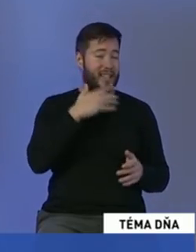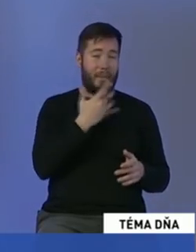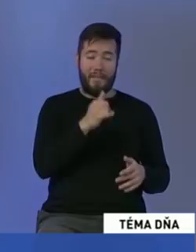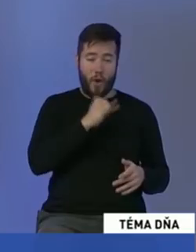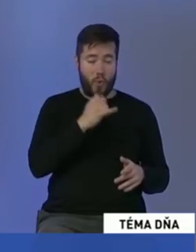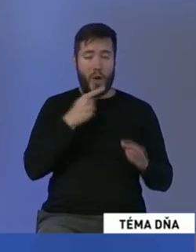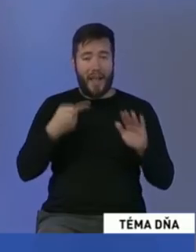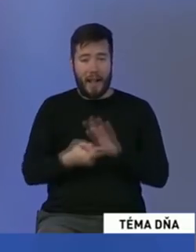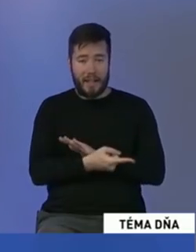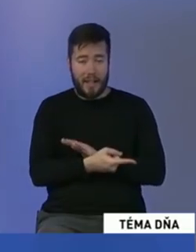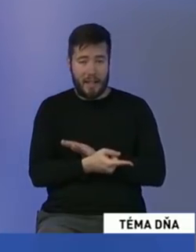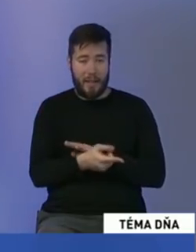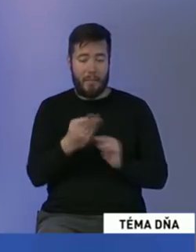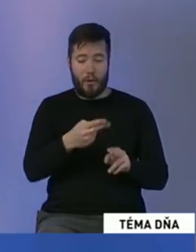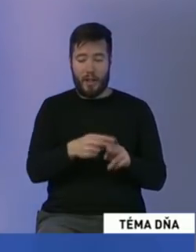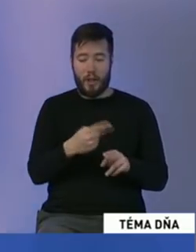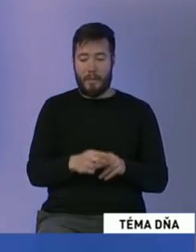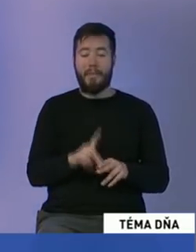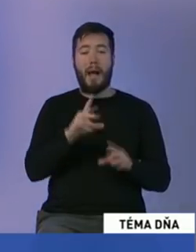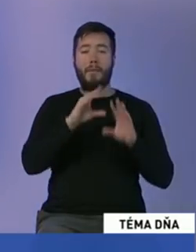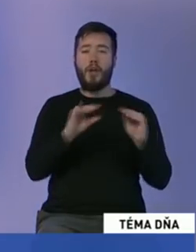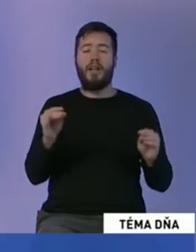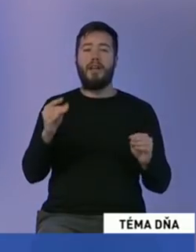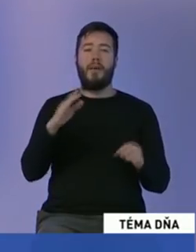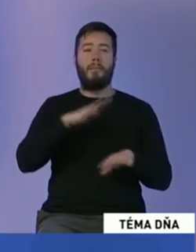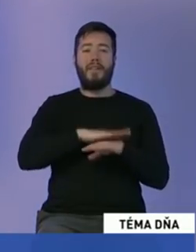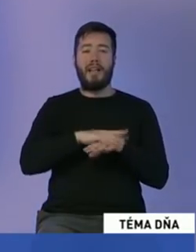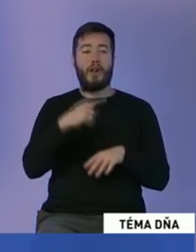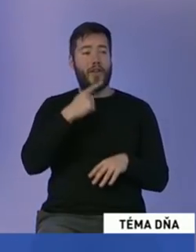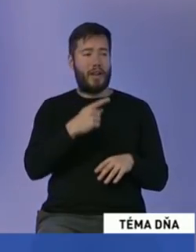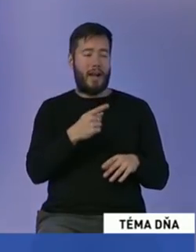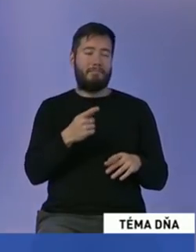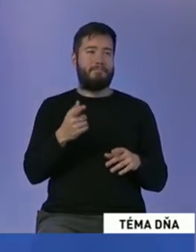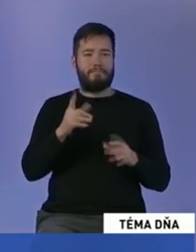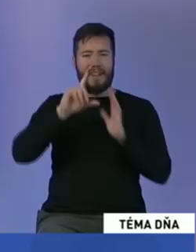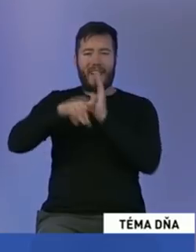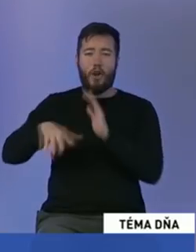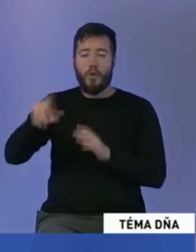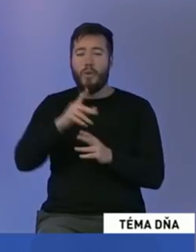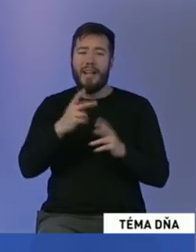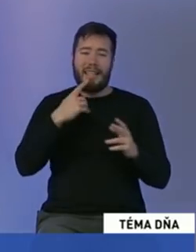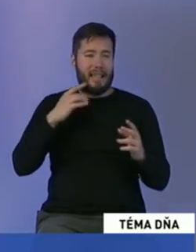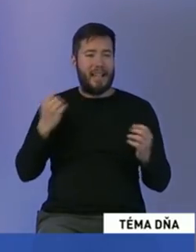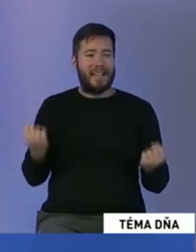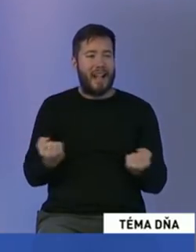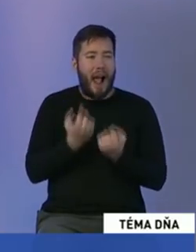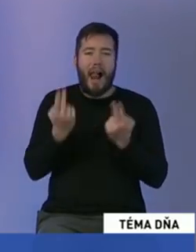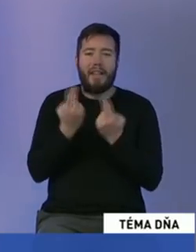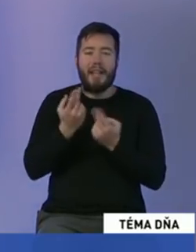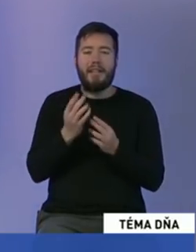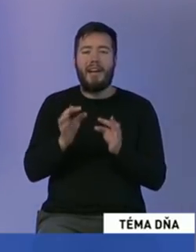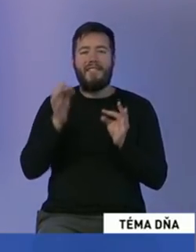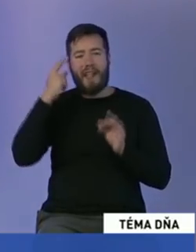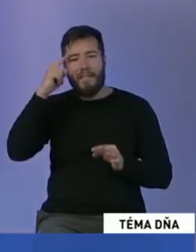podnikateľmi, ktoré napríklad v najmenej rozvinutých regiónoch majú problém nájsť kvalifikovanú pracovnú silu. Čiže